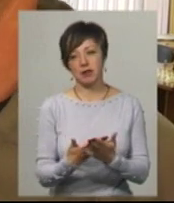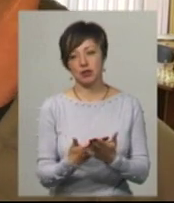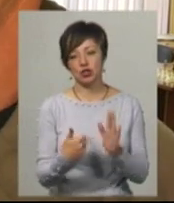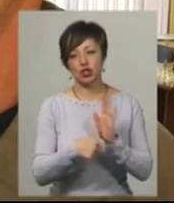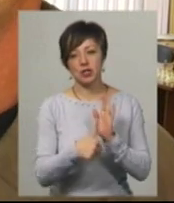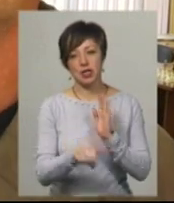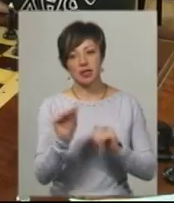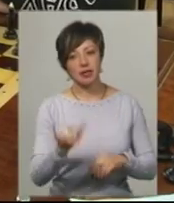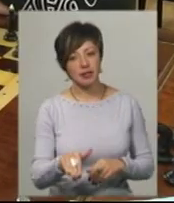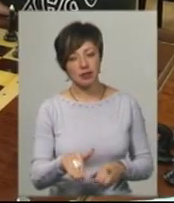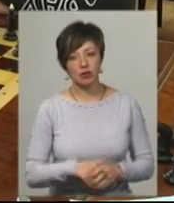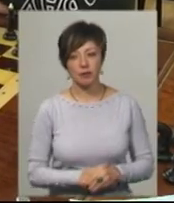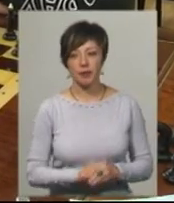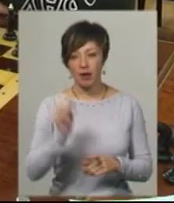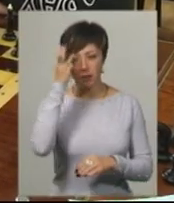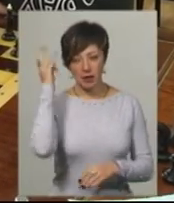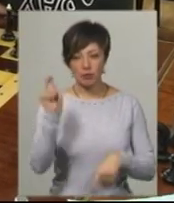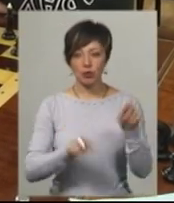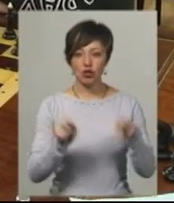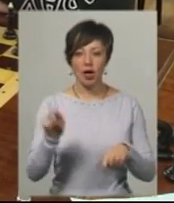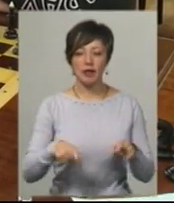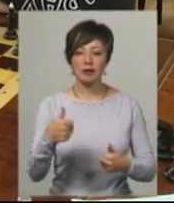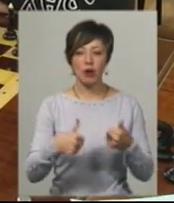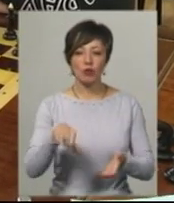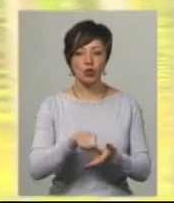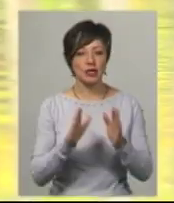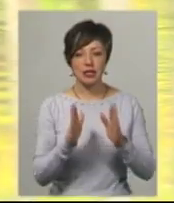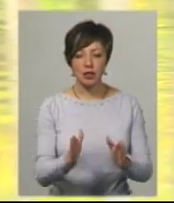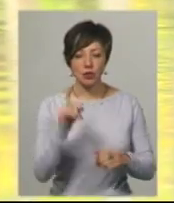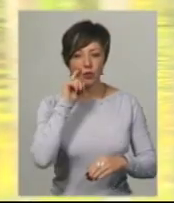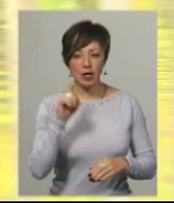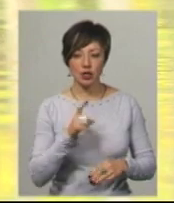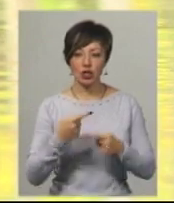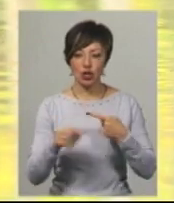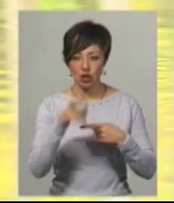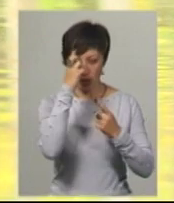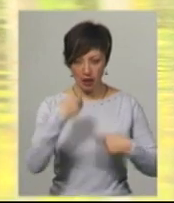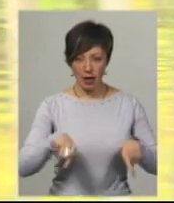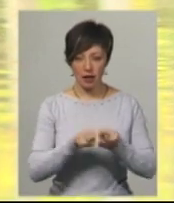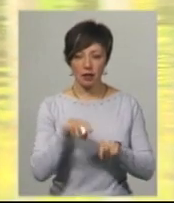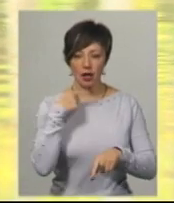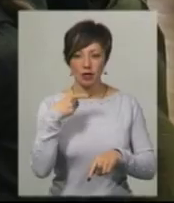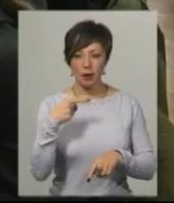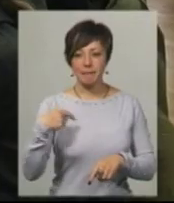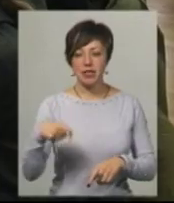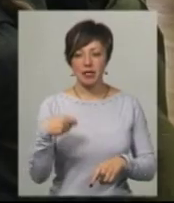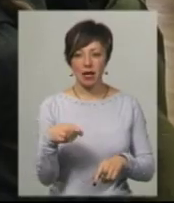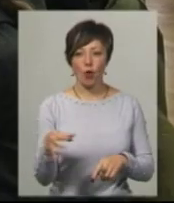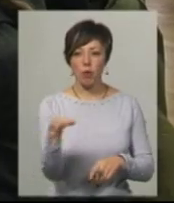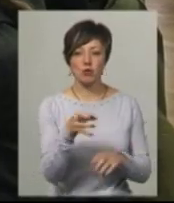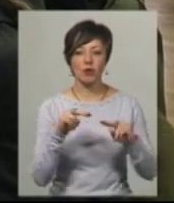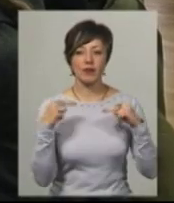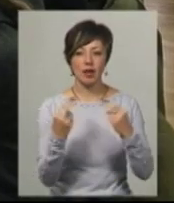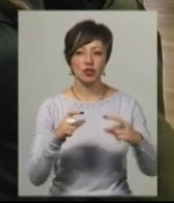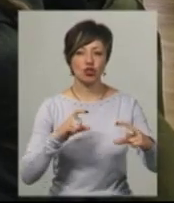60 тисяч. До Хмельницького приїжджають на змагання учасники не тільки з України, але й з інших країн, каже президент Хмельницької обласної федерації